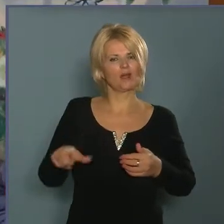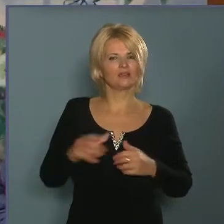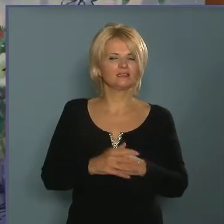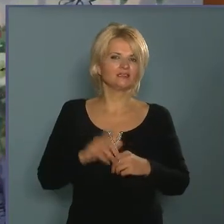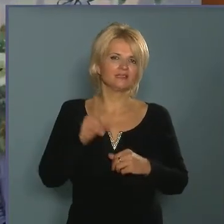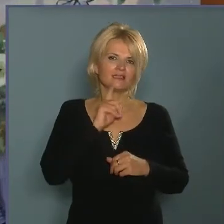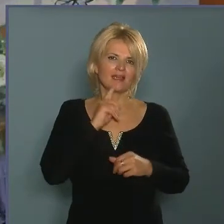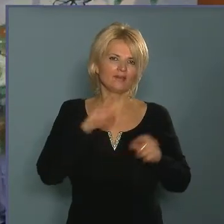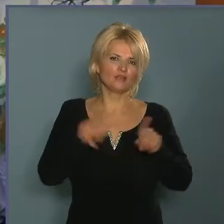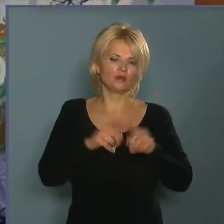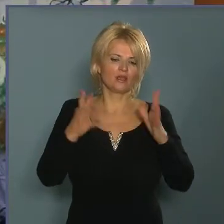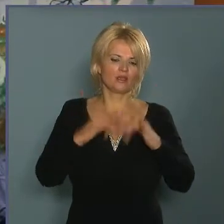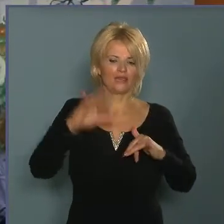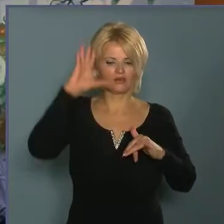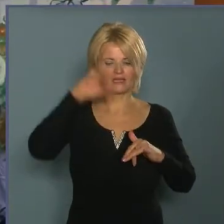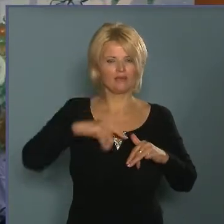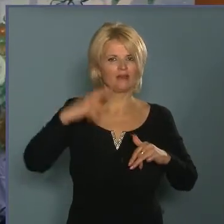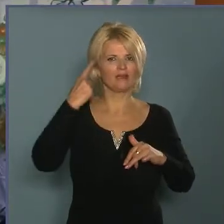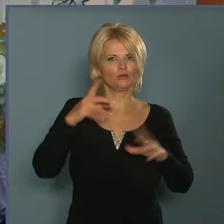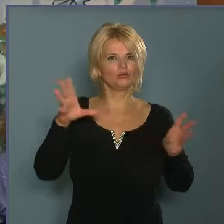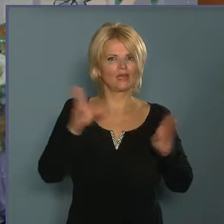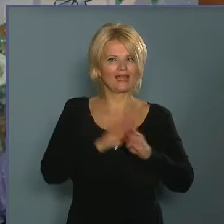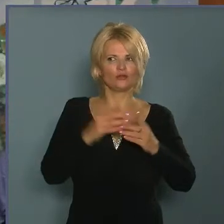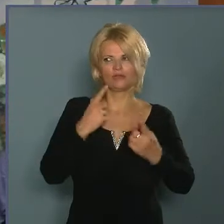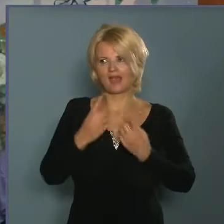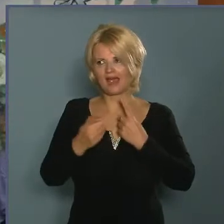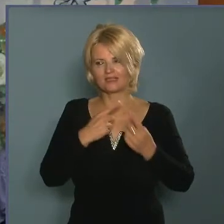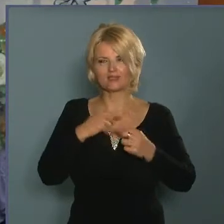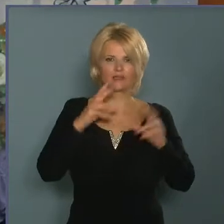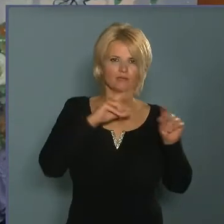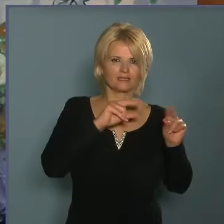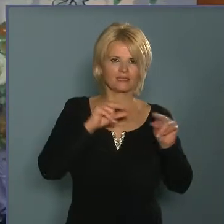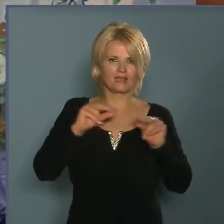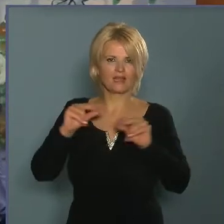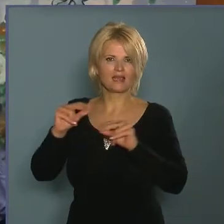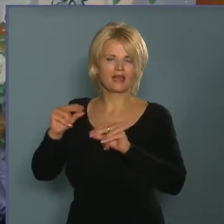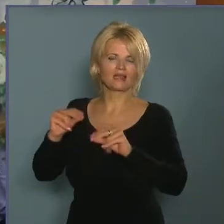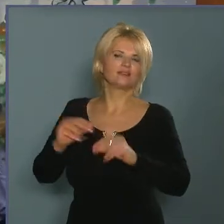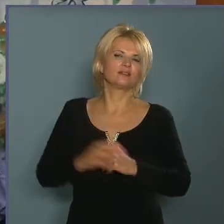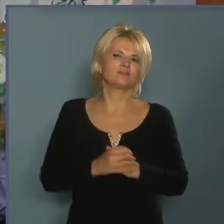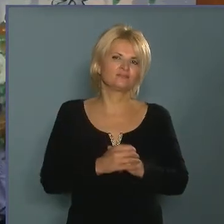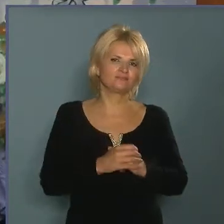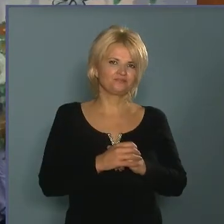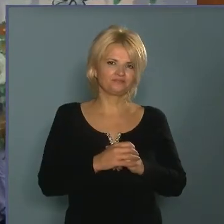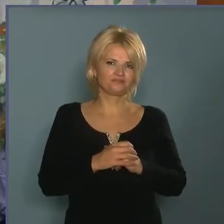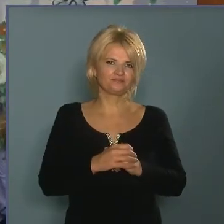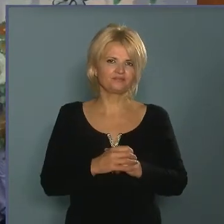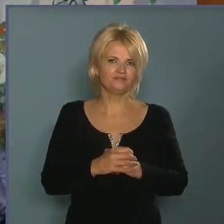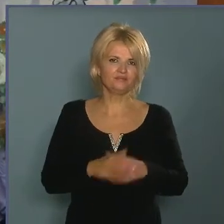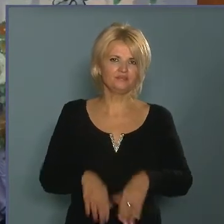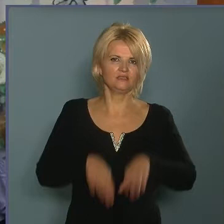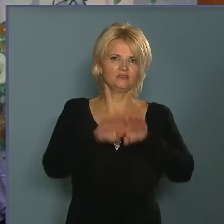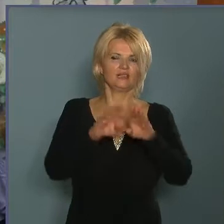viszont kevés olyan hely van, ahol az emberek együtt tudnak, játszani, beszélgetni, minőségi időt együtt tölteni. És azt gondolom, hogy a